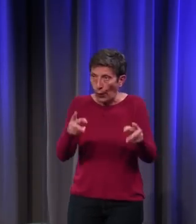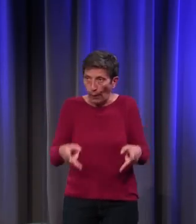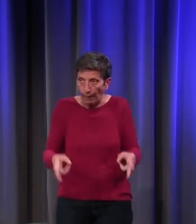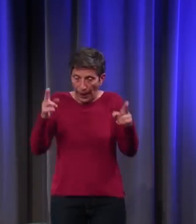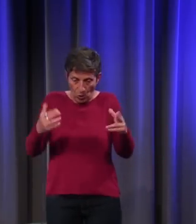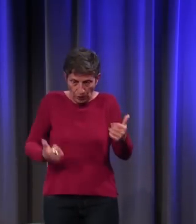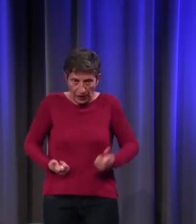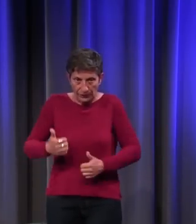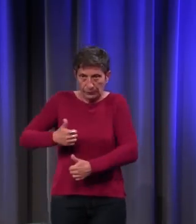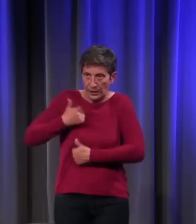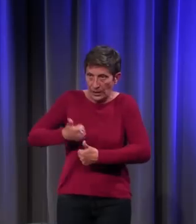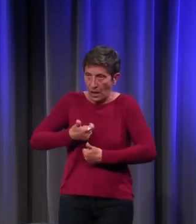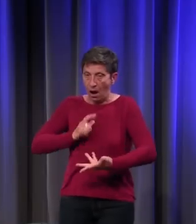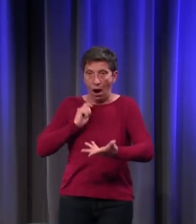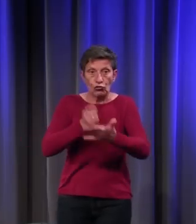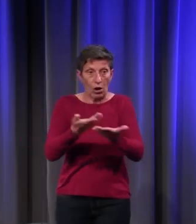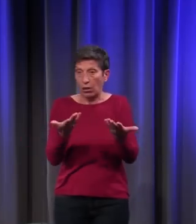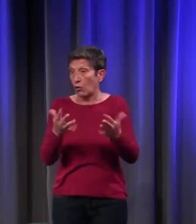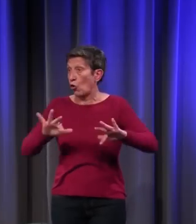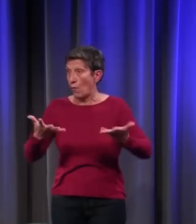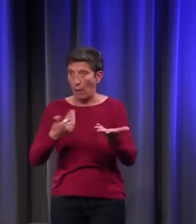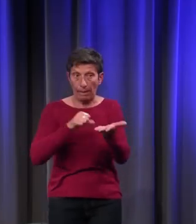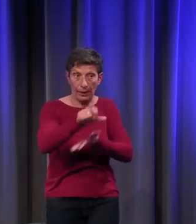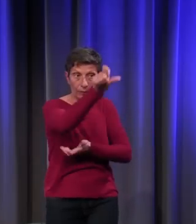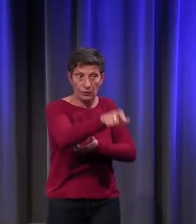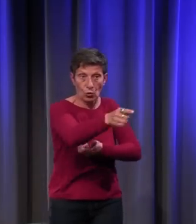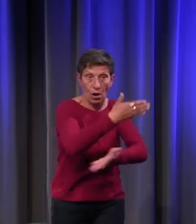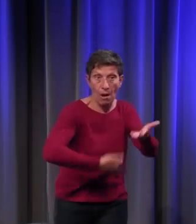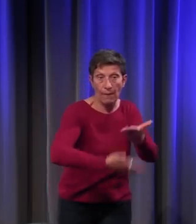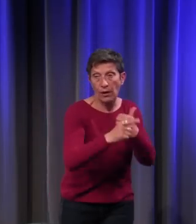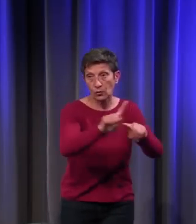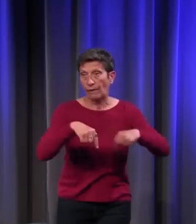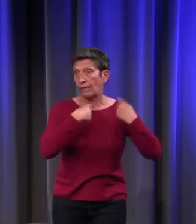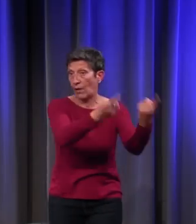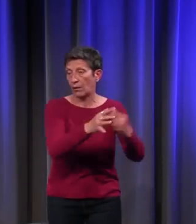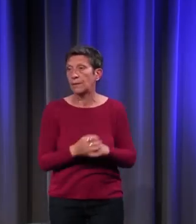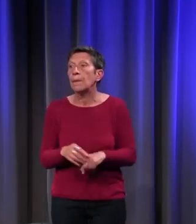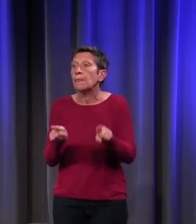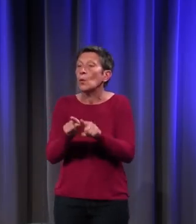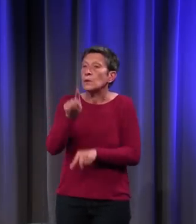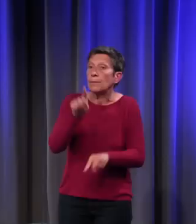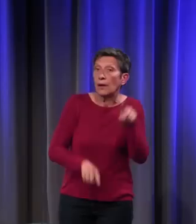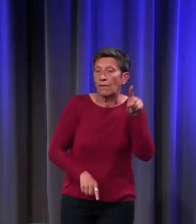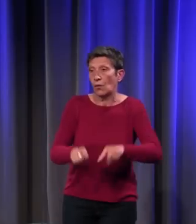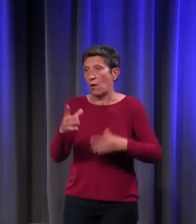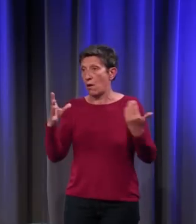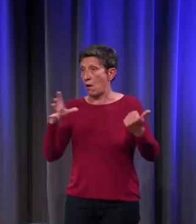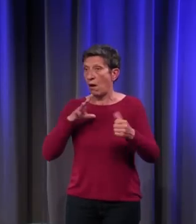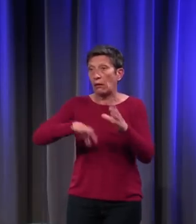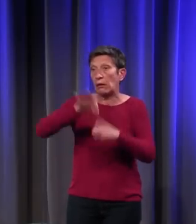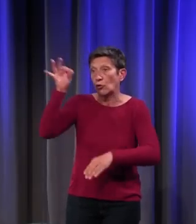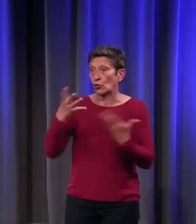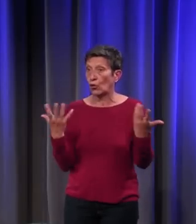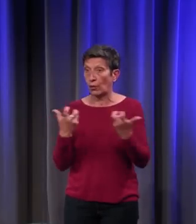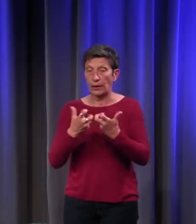service militaire en payant un autre qui ira à sa place. Et puis, y a aussi parfois, à certains moments, des pratiques de tirage au sort. Si on a eu